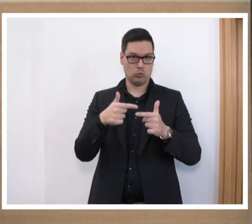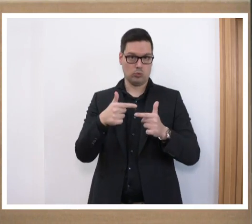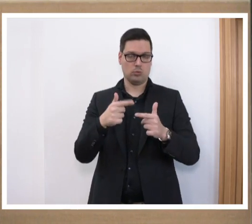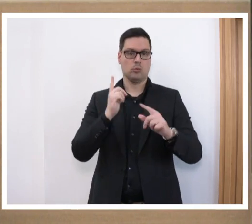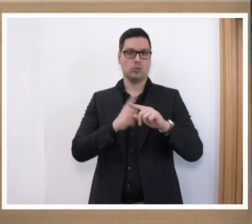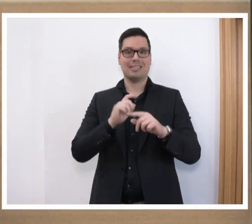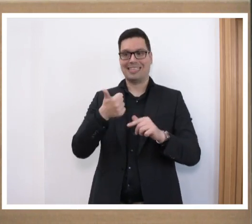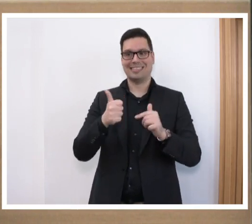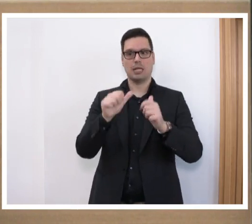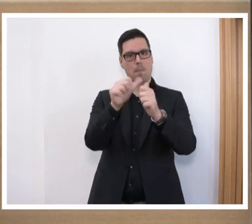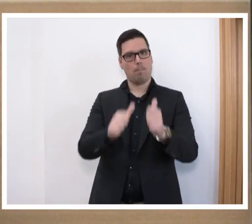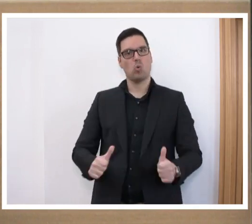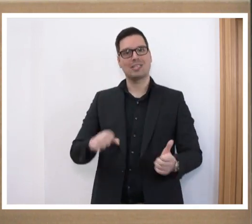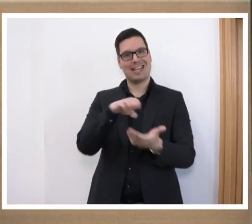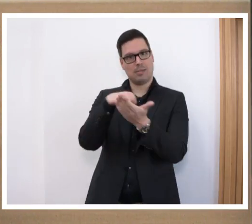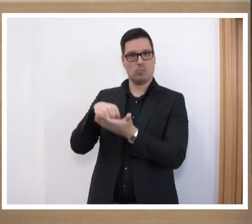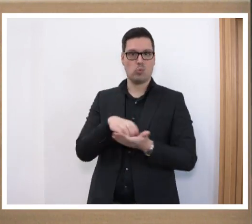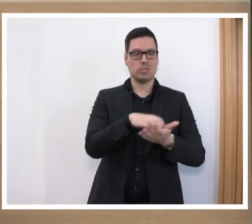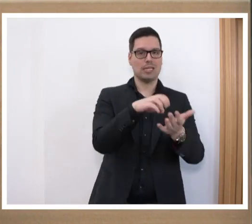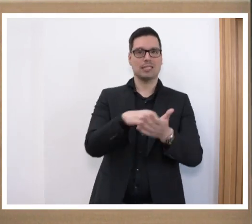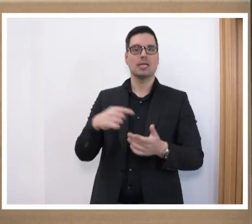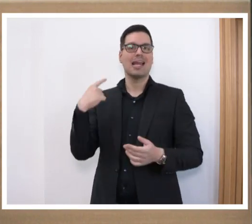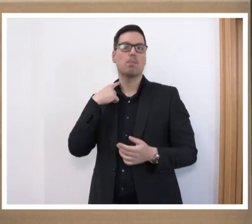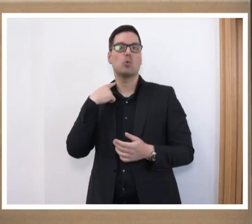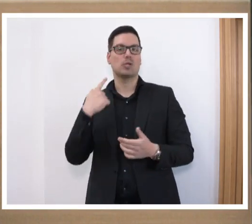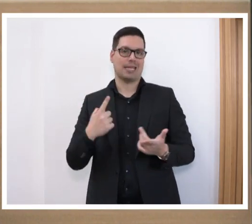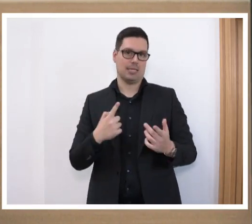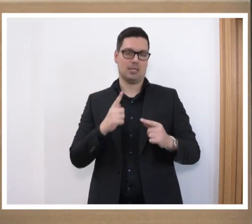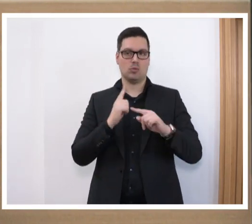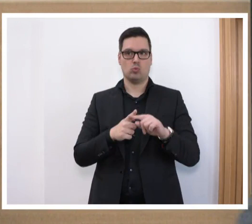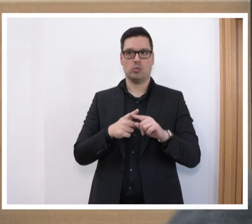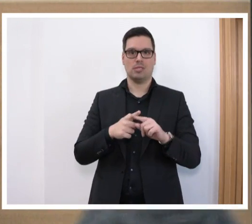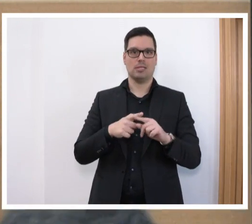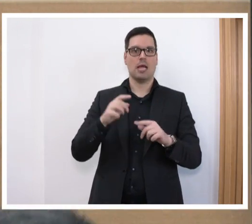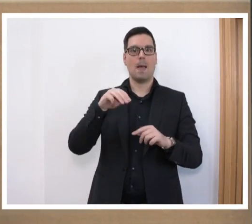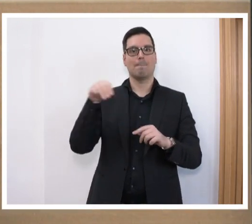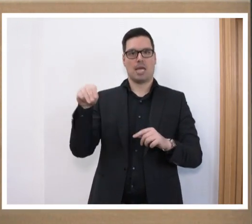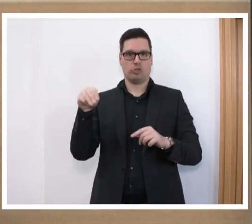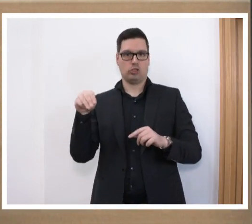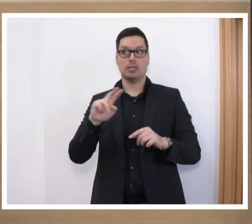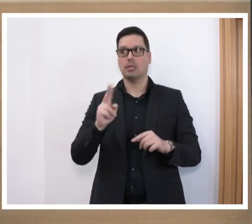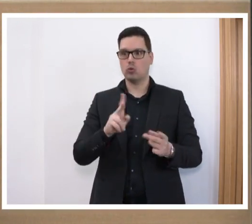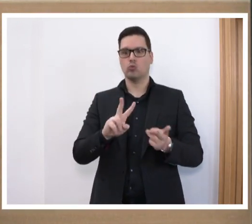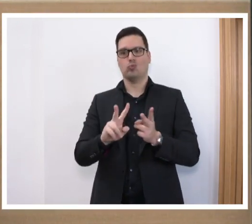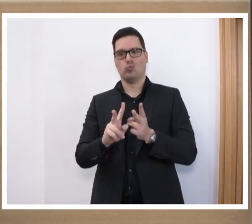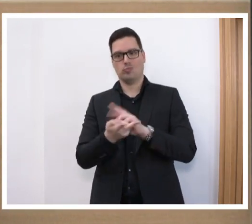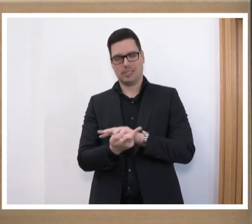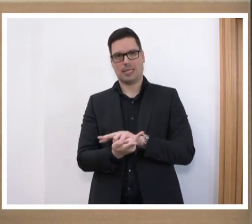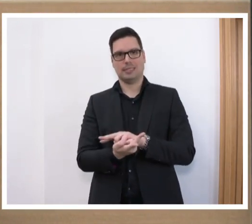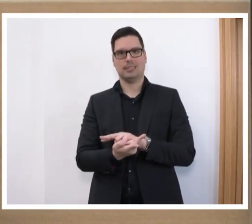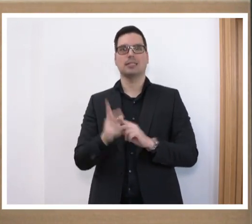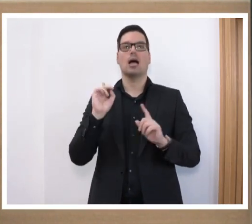ersten Modellprojekte beispielsweise in Tüttlingen, aber auch in Märschingen entsprechend umgesetzt werden.